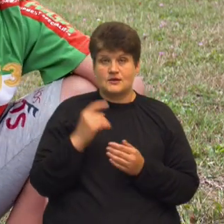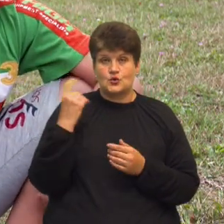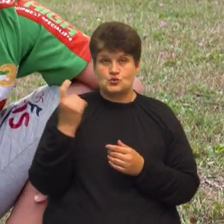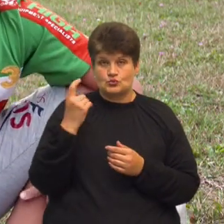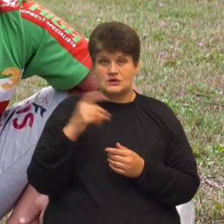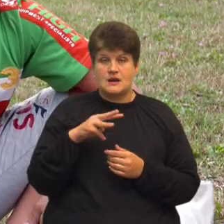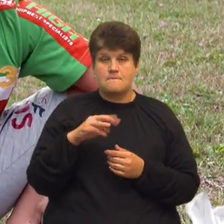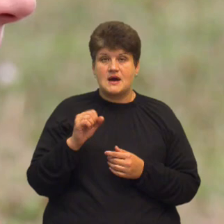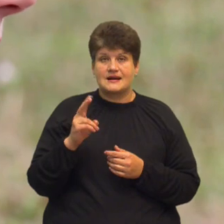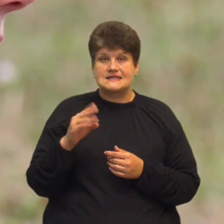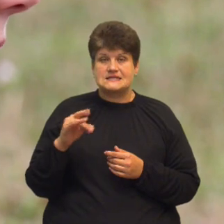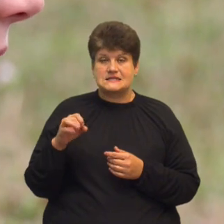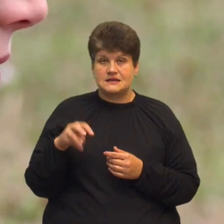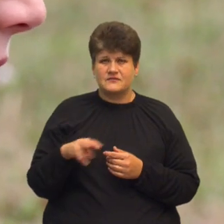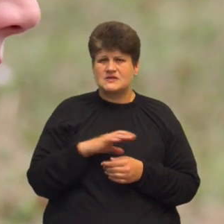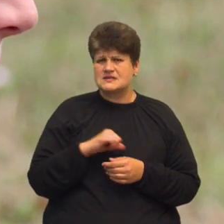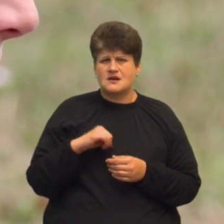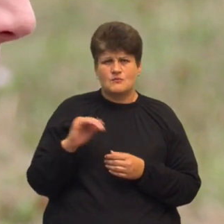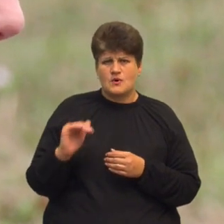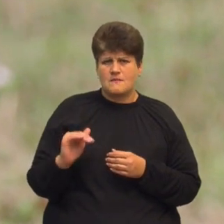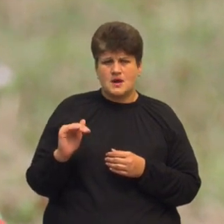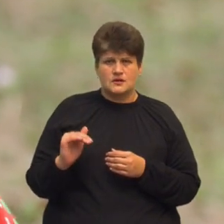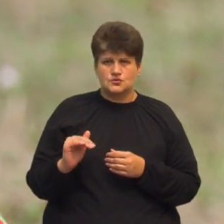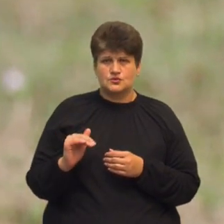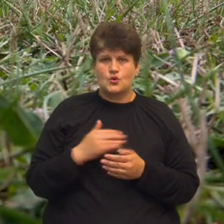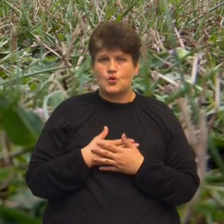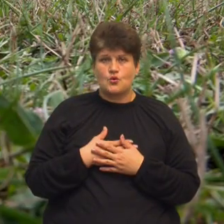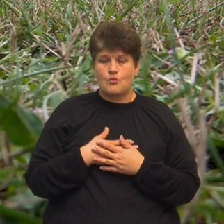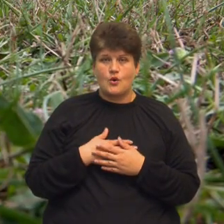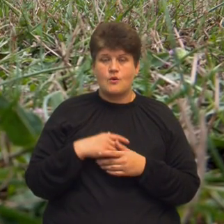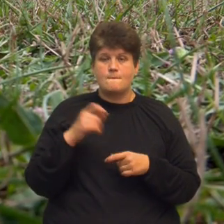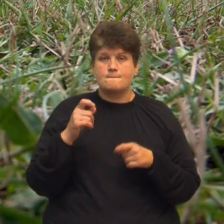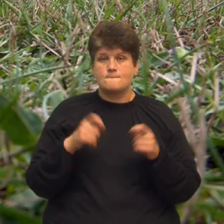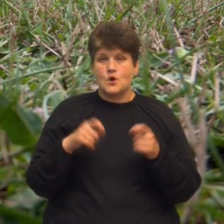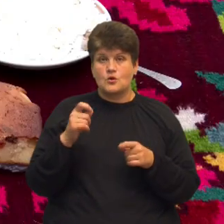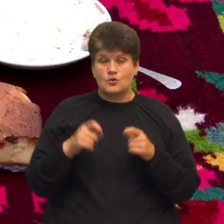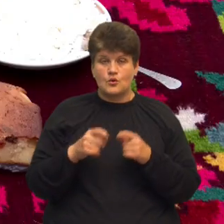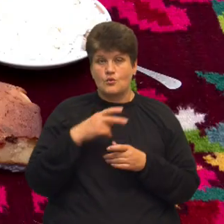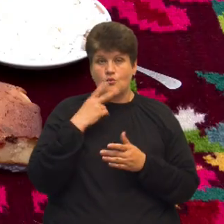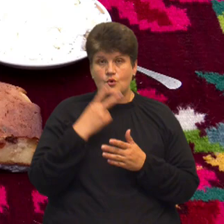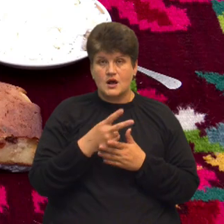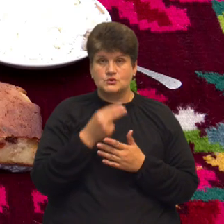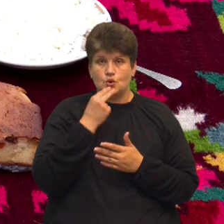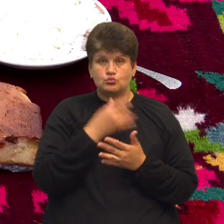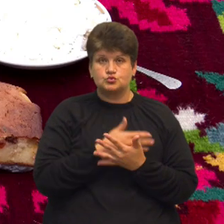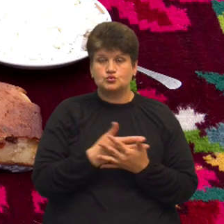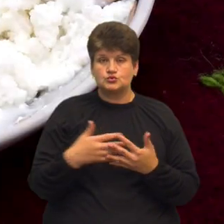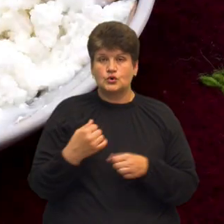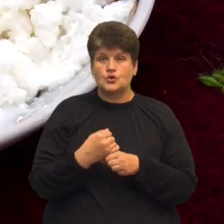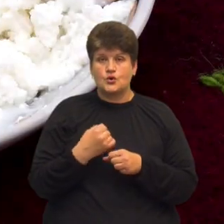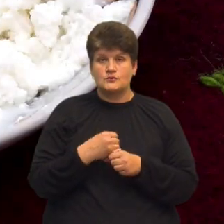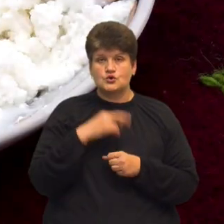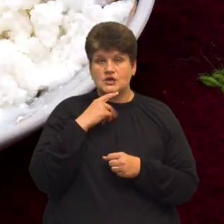бо він дуже ще з самого малечку любив молоко. Ольга показує продукти, які робить з козячого молока.